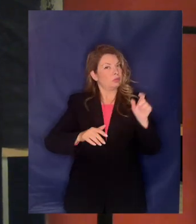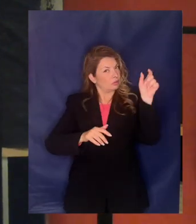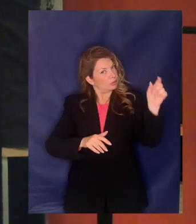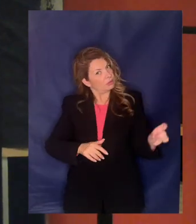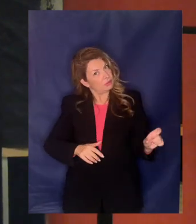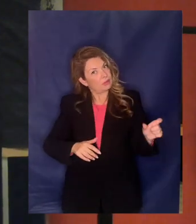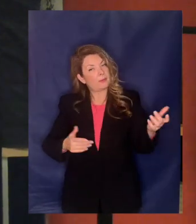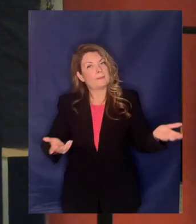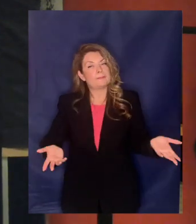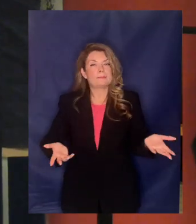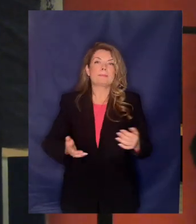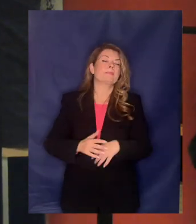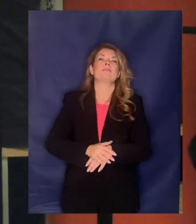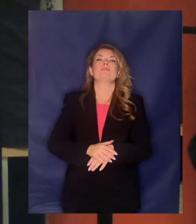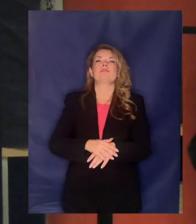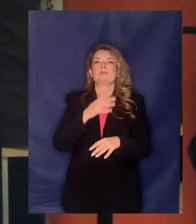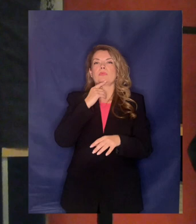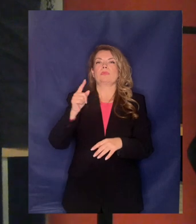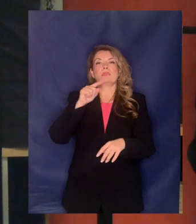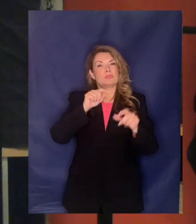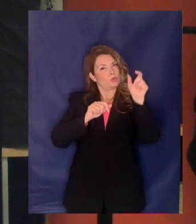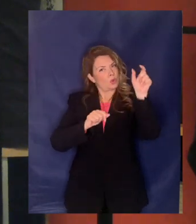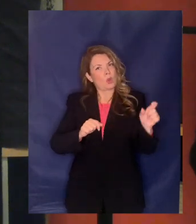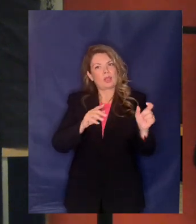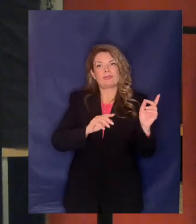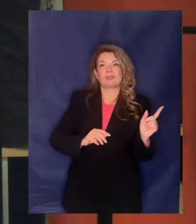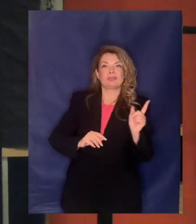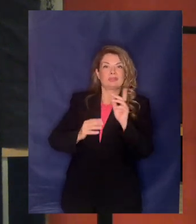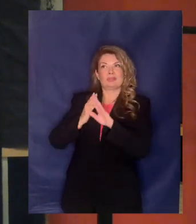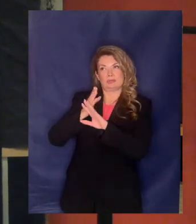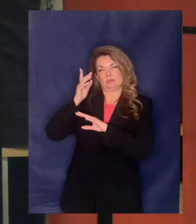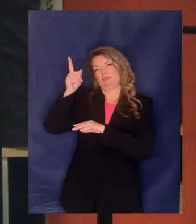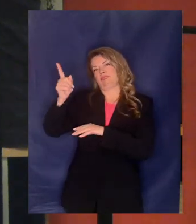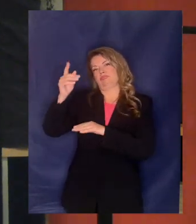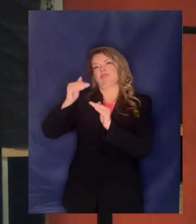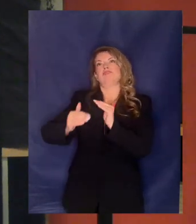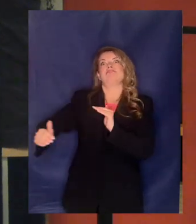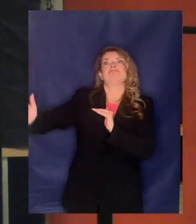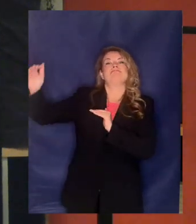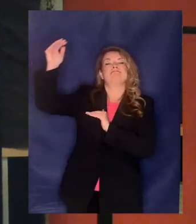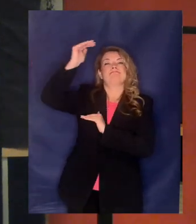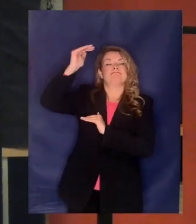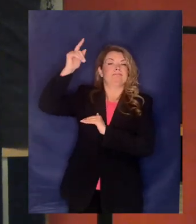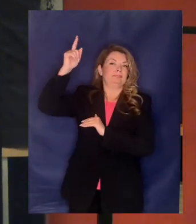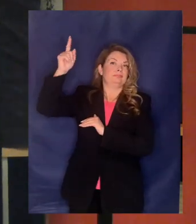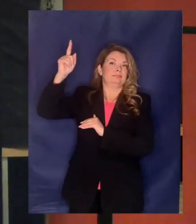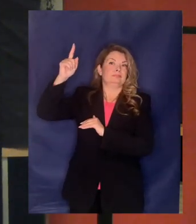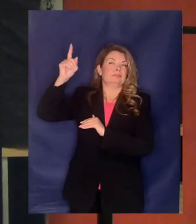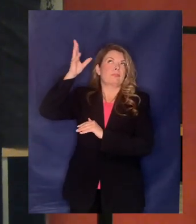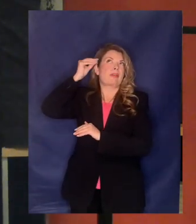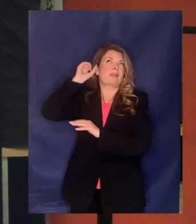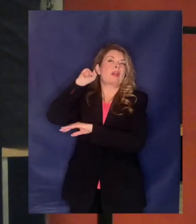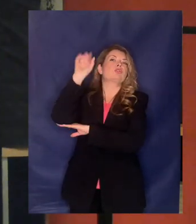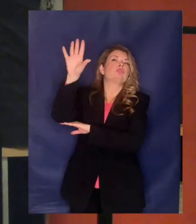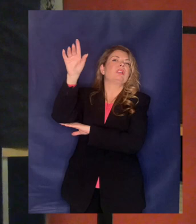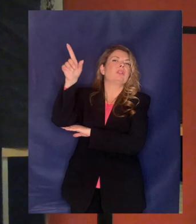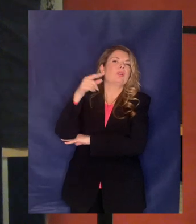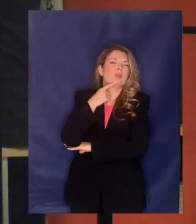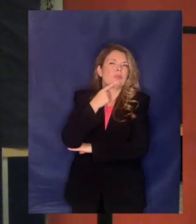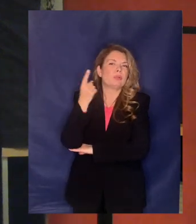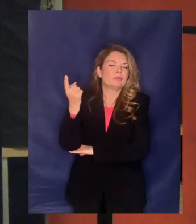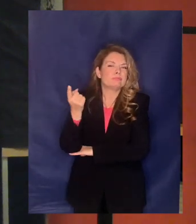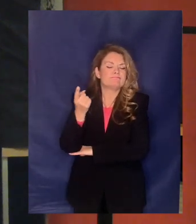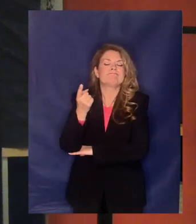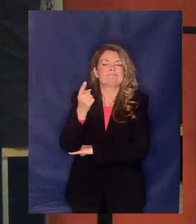φύγει από την αίθουσα του Συμβουλίου της Επικρατείας και να μας πάει στα διεθνή φόρα όπου ξαναλέω